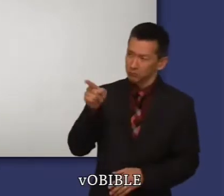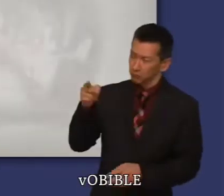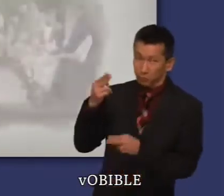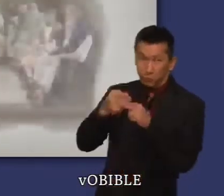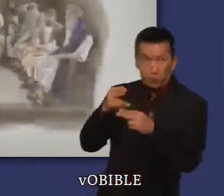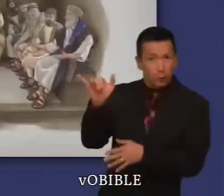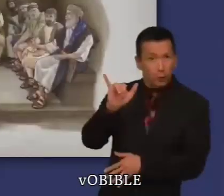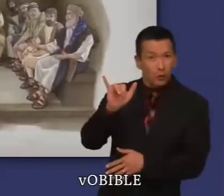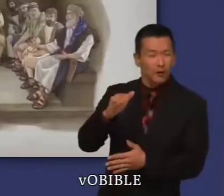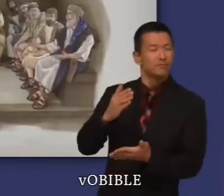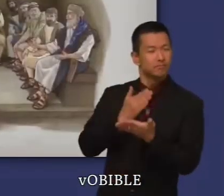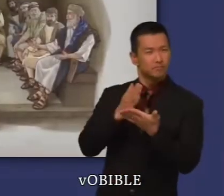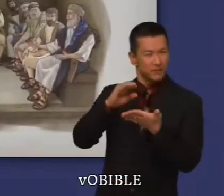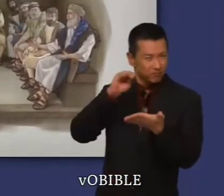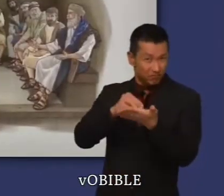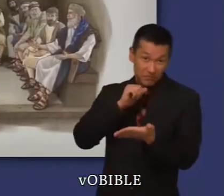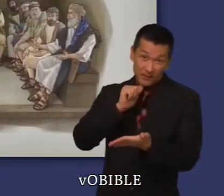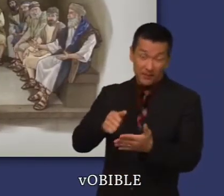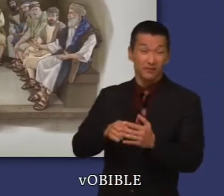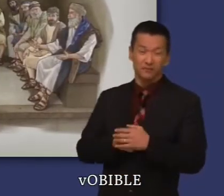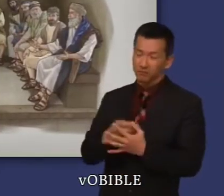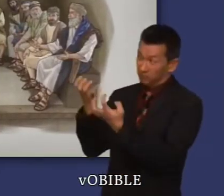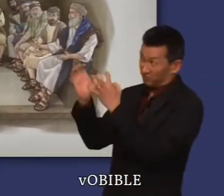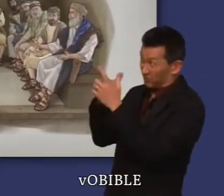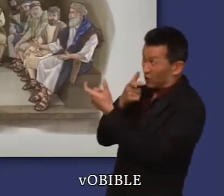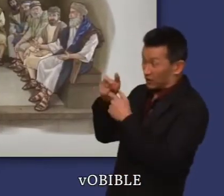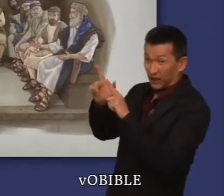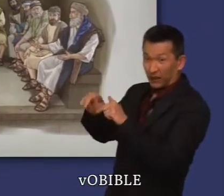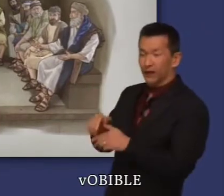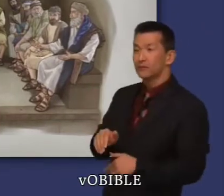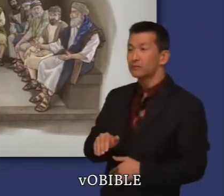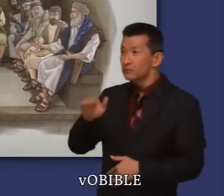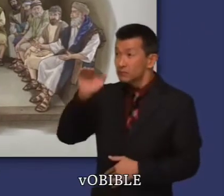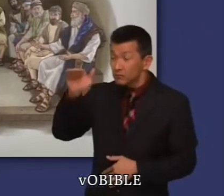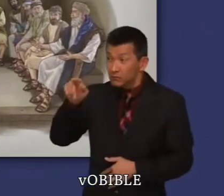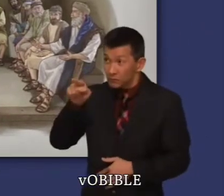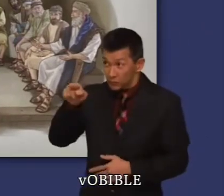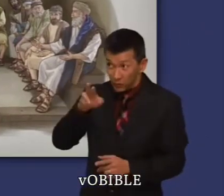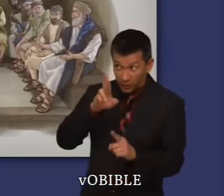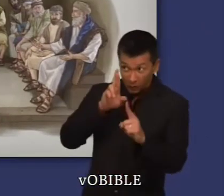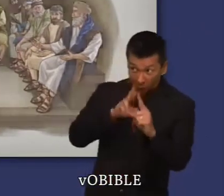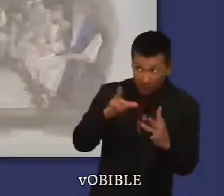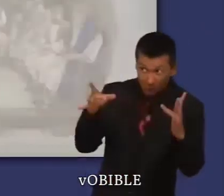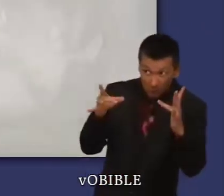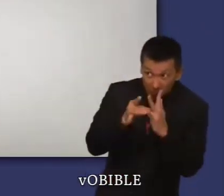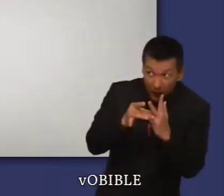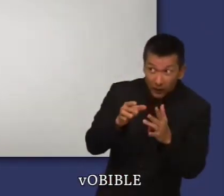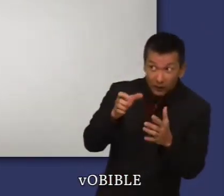Quand le parent, en présence de dix anciens de la ville, découvre quelles sont ses obligations, il refuse d'apporter son aide.